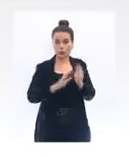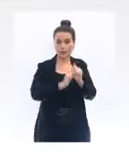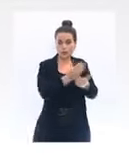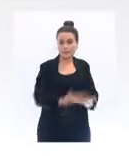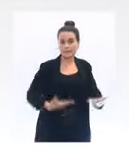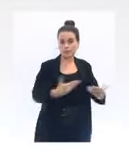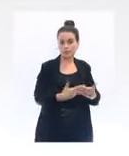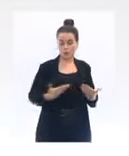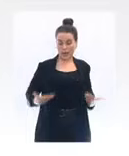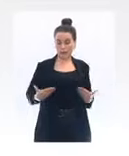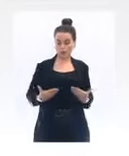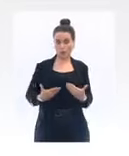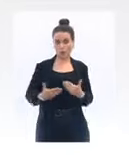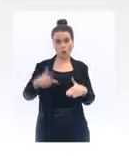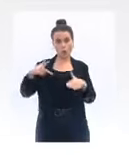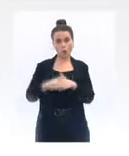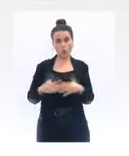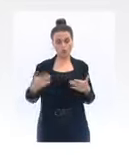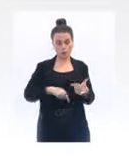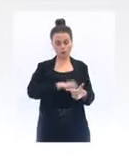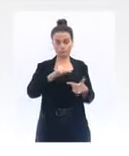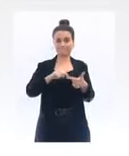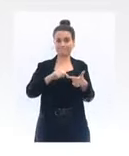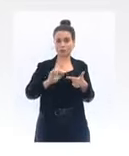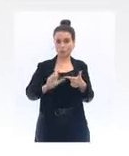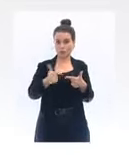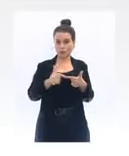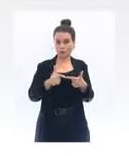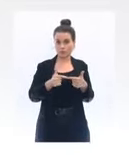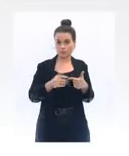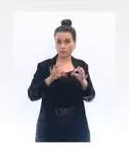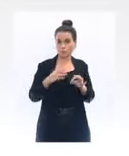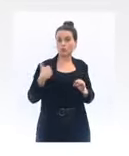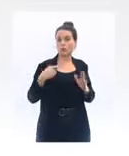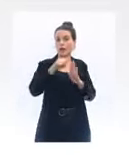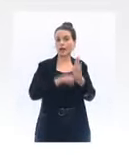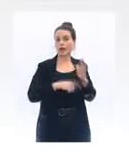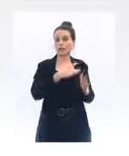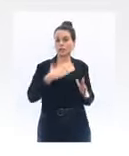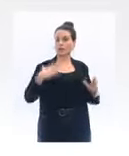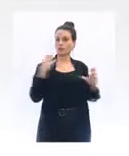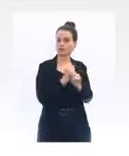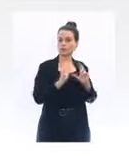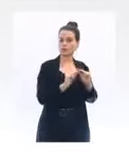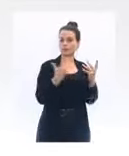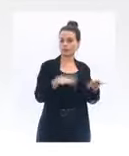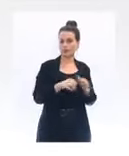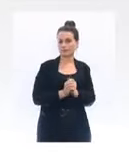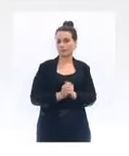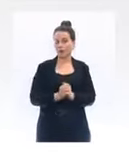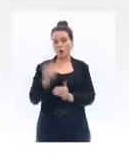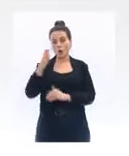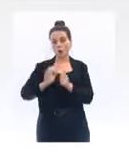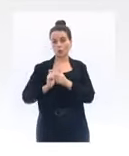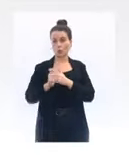déclenchons maintenant, c'est le protocole 2, donc avec les règles sanitaires que j'ai résumées tout à l'heure. Et puis, vous avez un protocole dit pédagogique, c'est-à